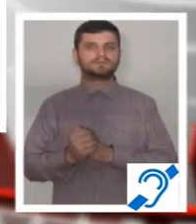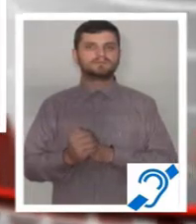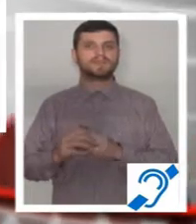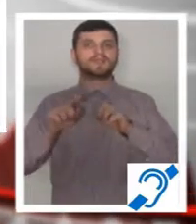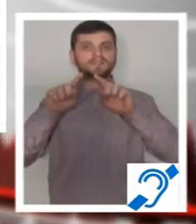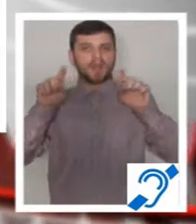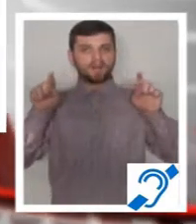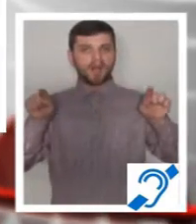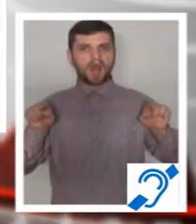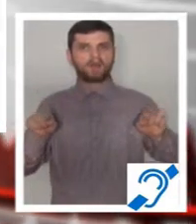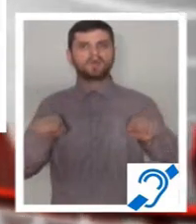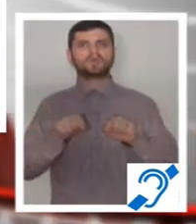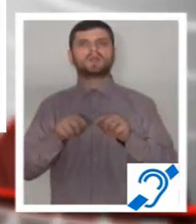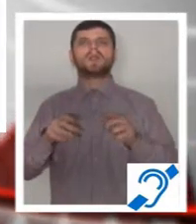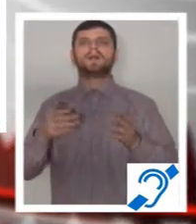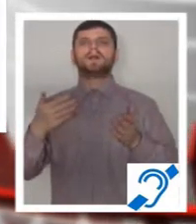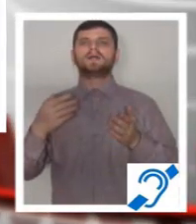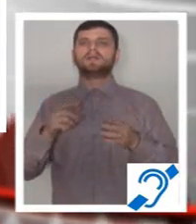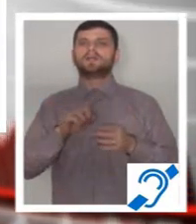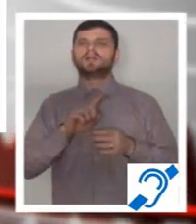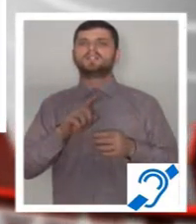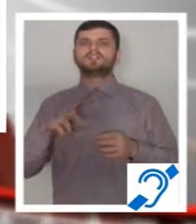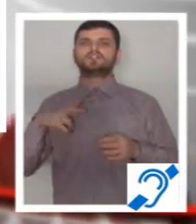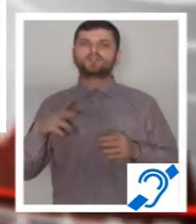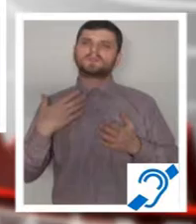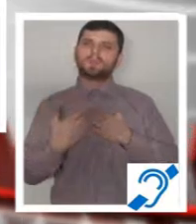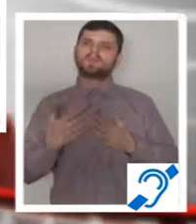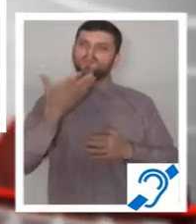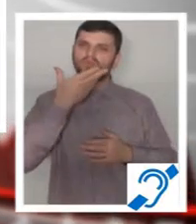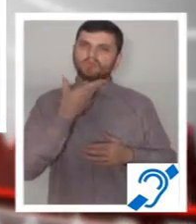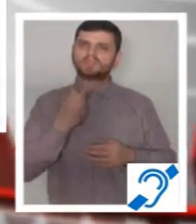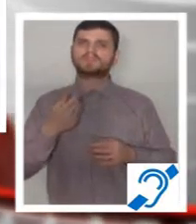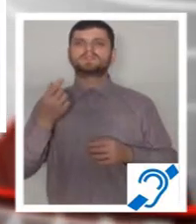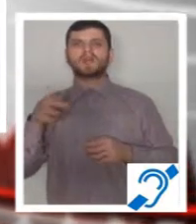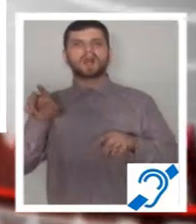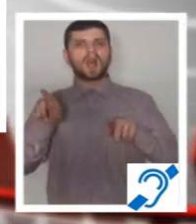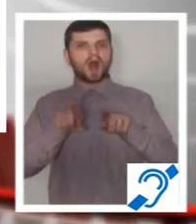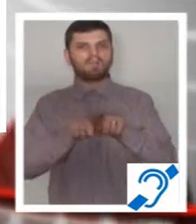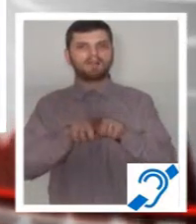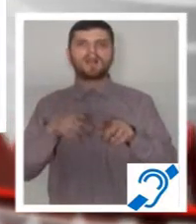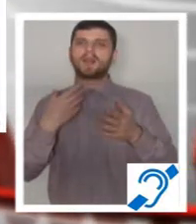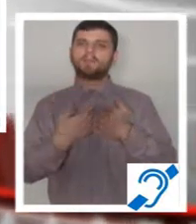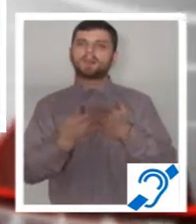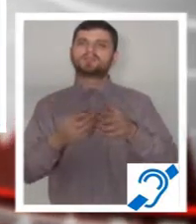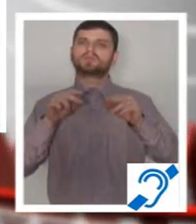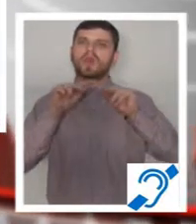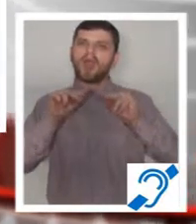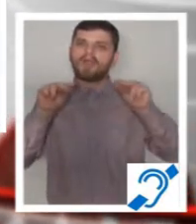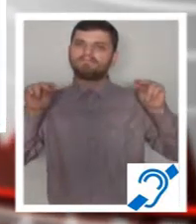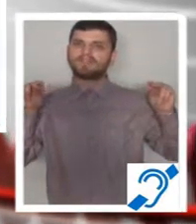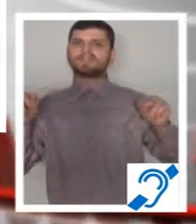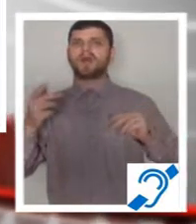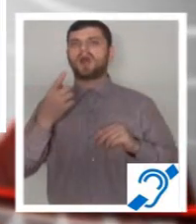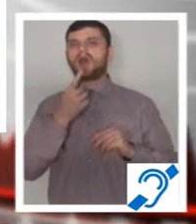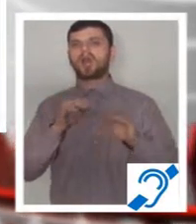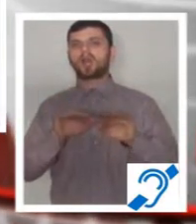expuse au menirea nu numai de a înfrumuseța interiorul școlii din Lerești, dar sunt și veritabile materiale didactice, din care elevii